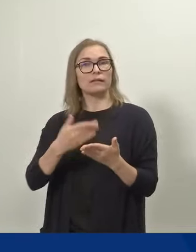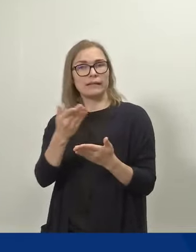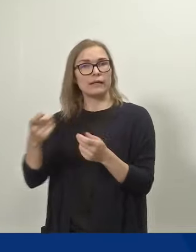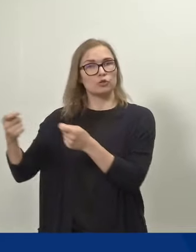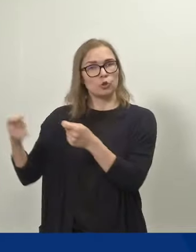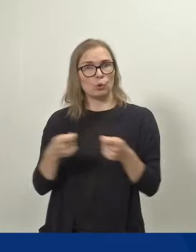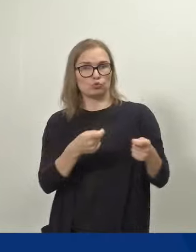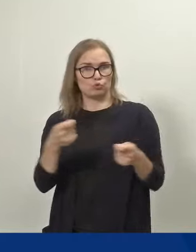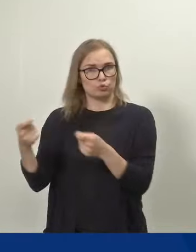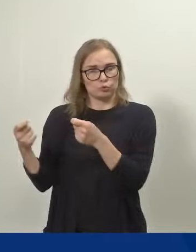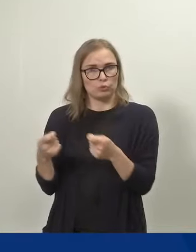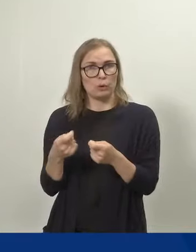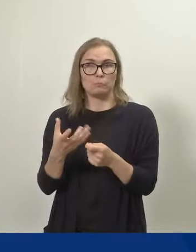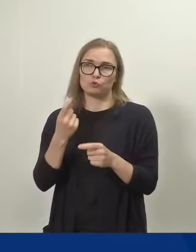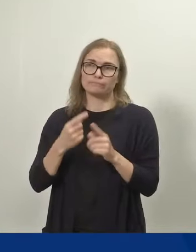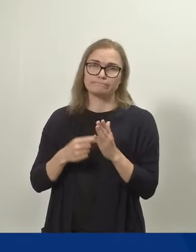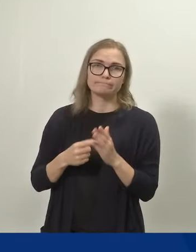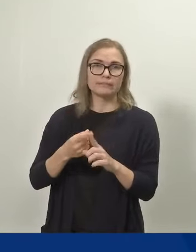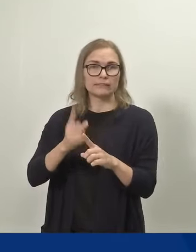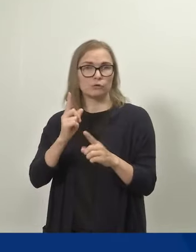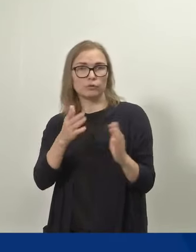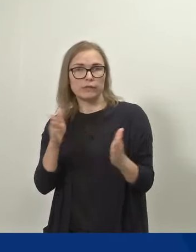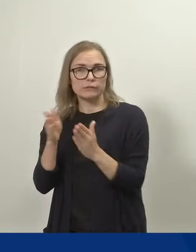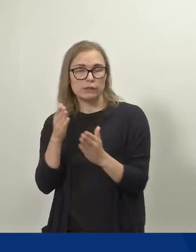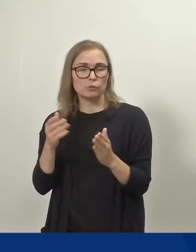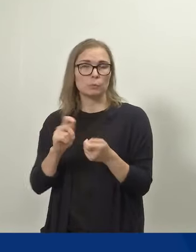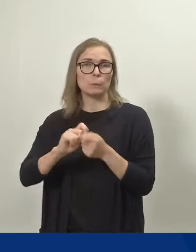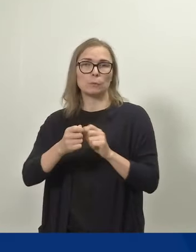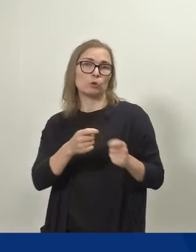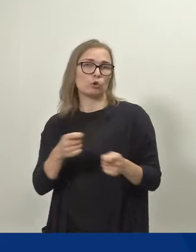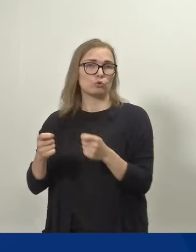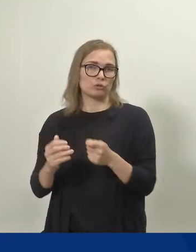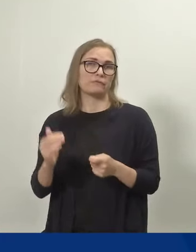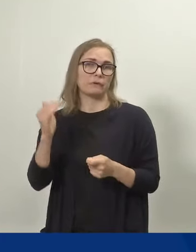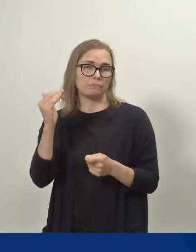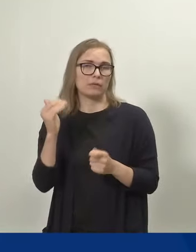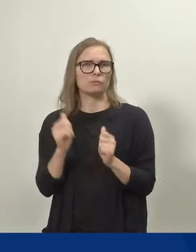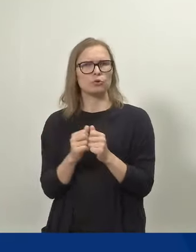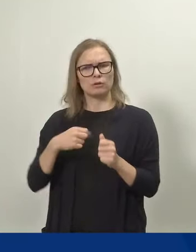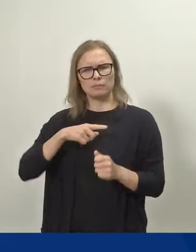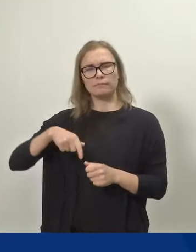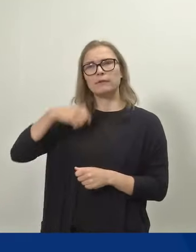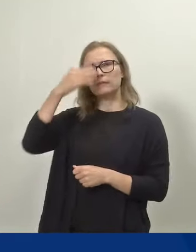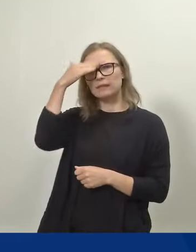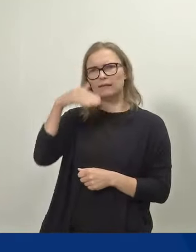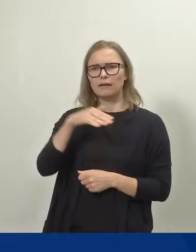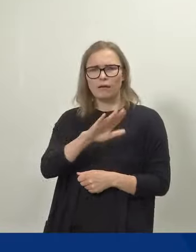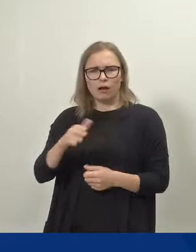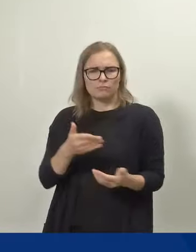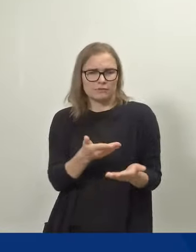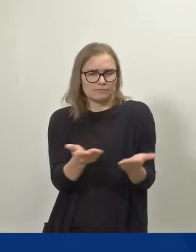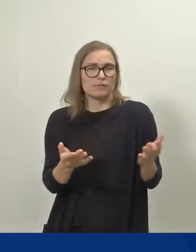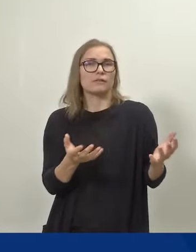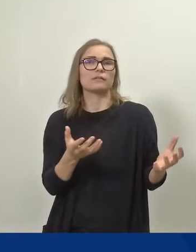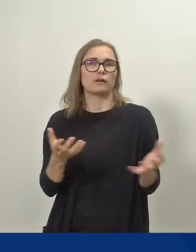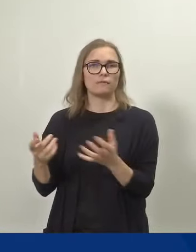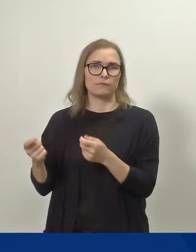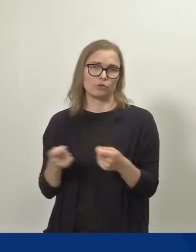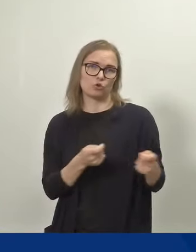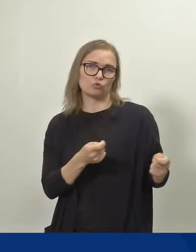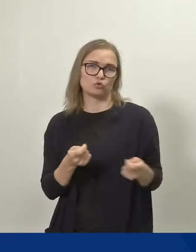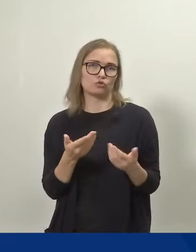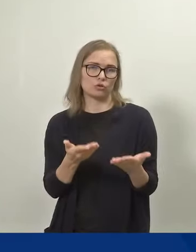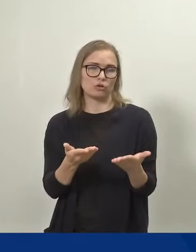sijaisuusjärjestelyihin ja muihin. Mutta niin kuin tiedämme, niin lapset tarvitsevat joustavuutta ja se